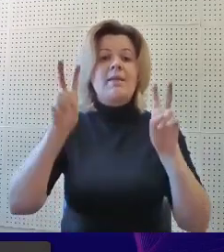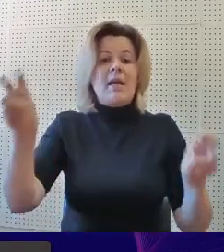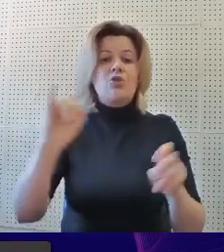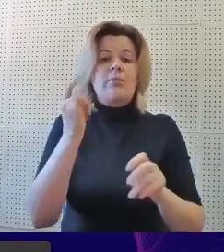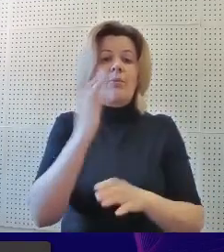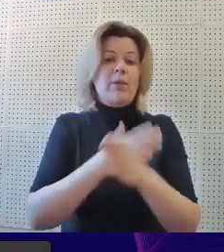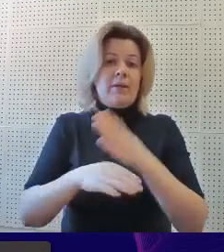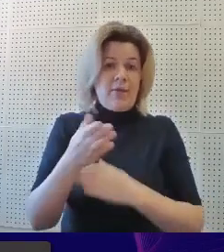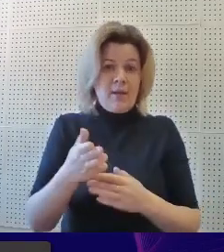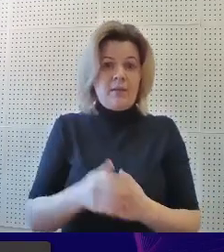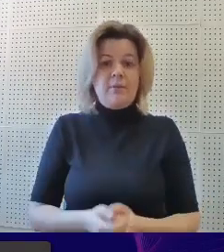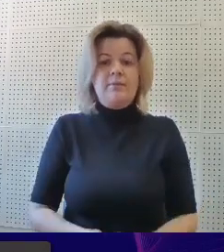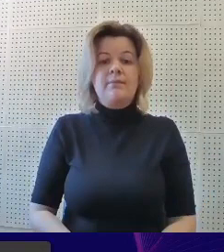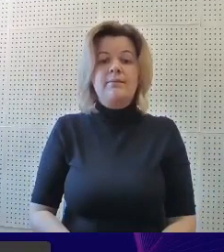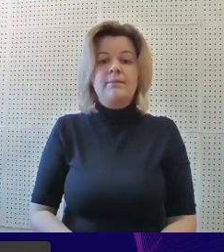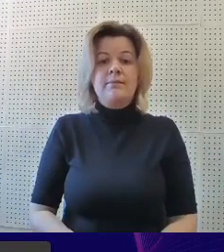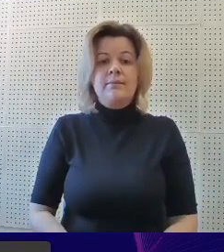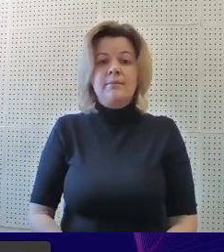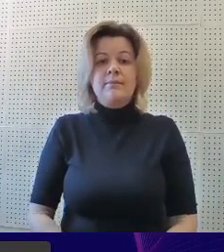статусом «ребенок-инвалид».